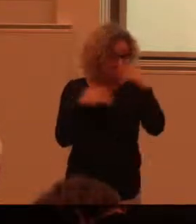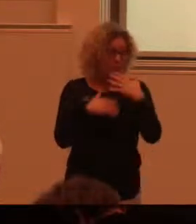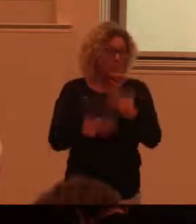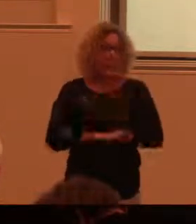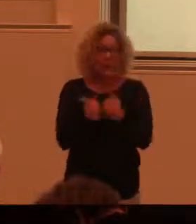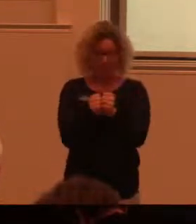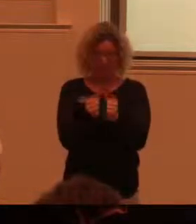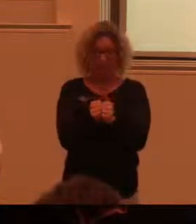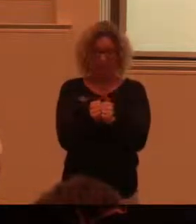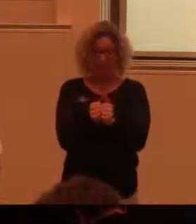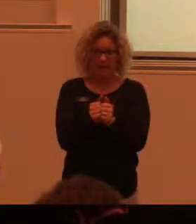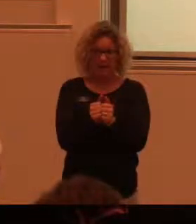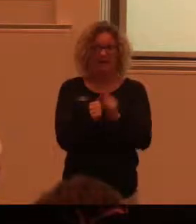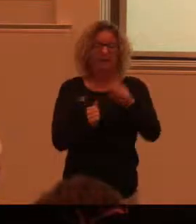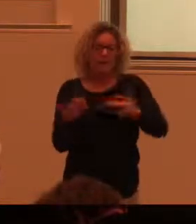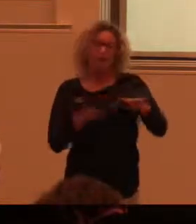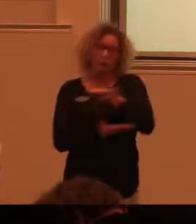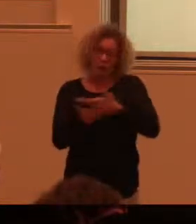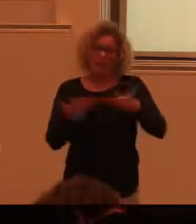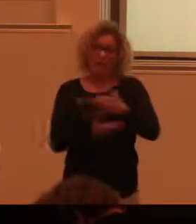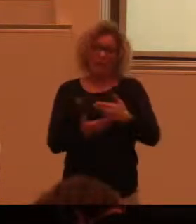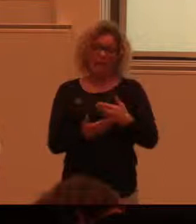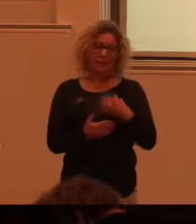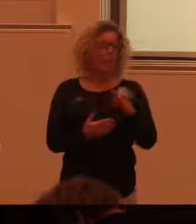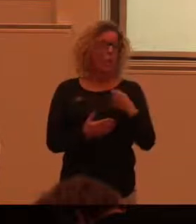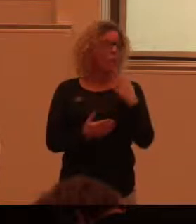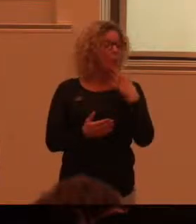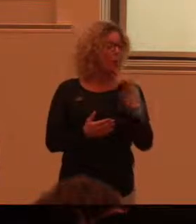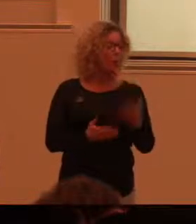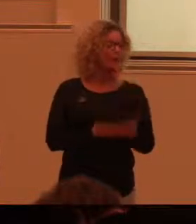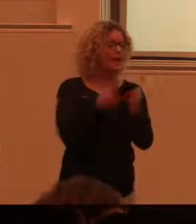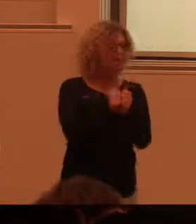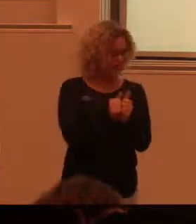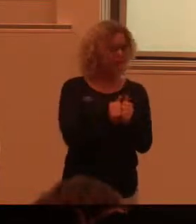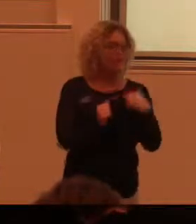hjälpmedel så räcker det ju uppfinna dem på ett ställe inte på 70.